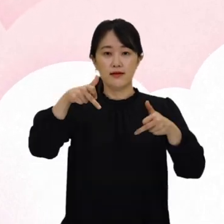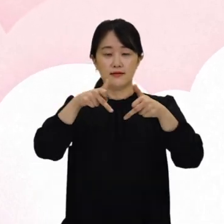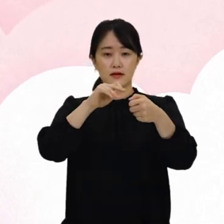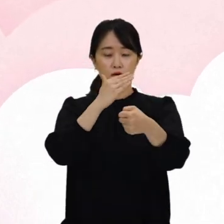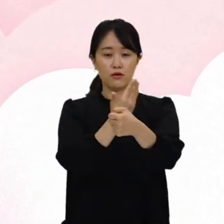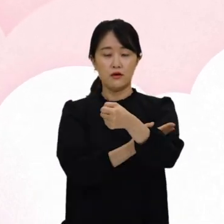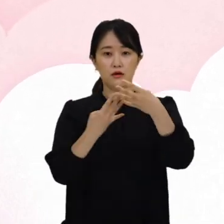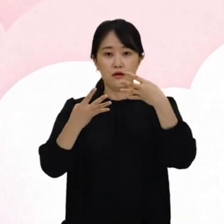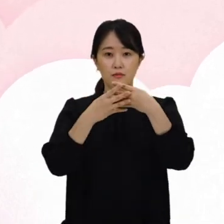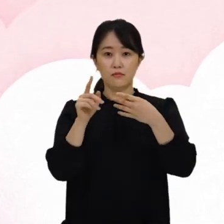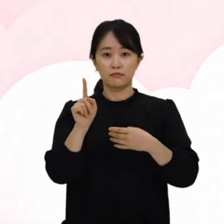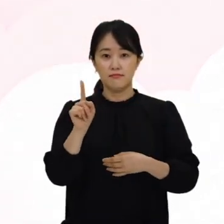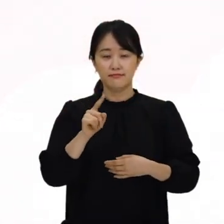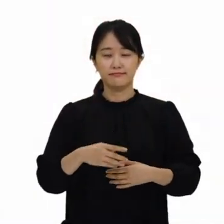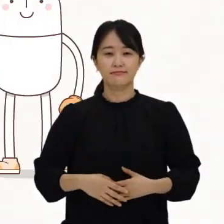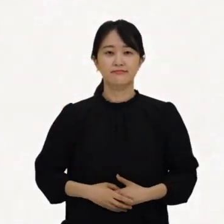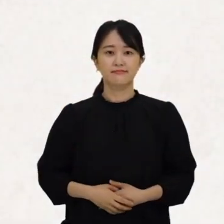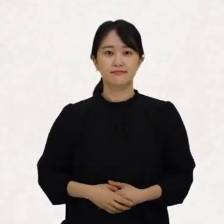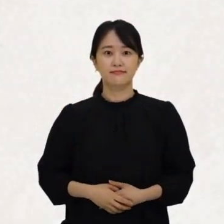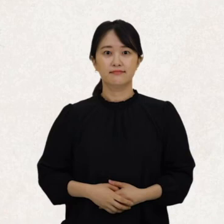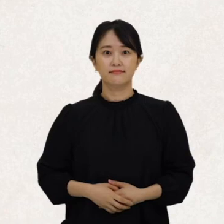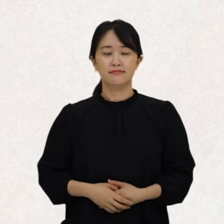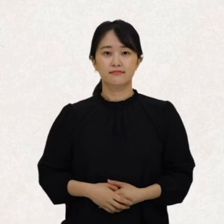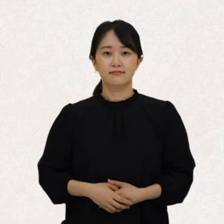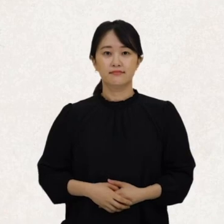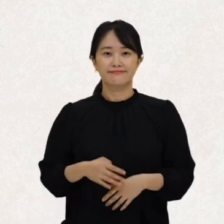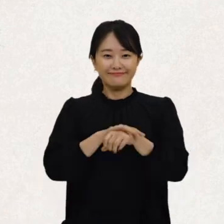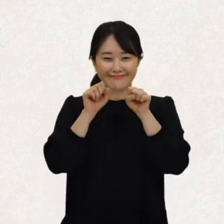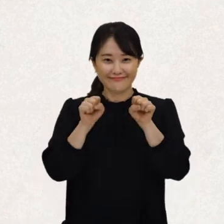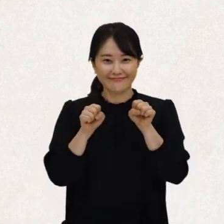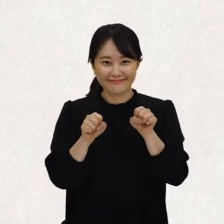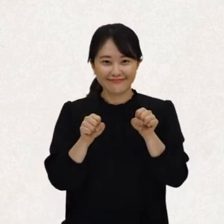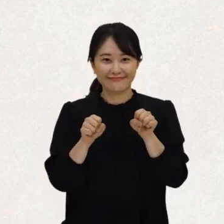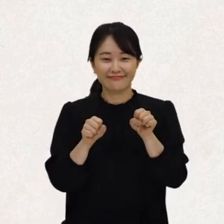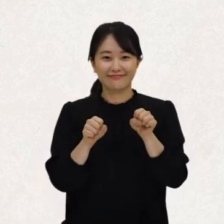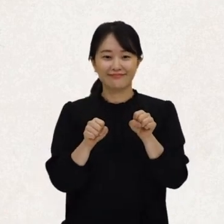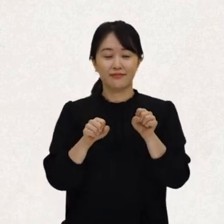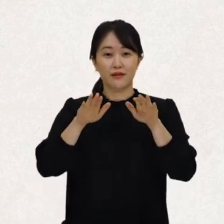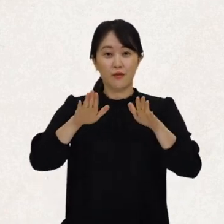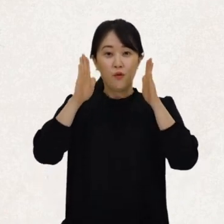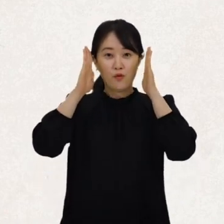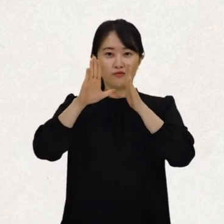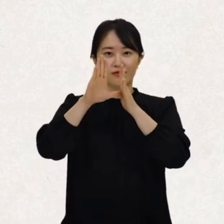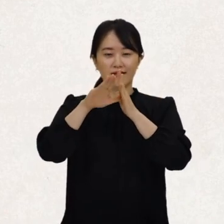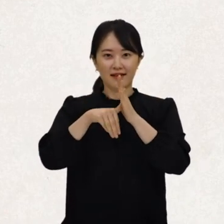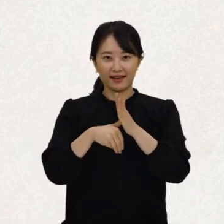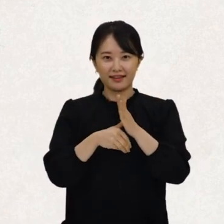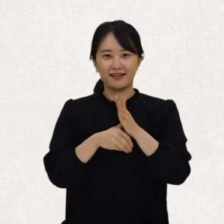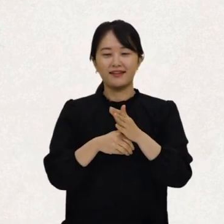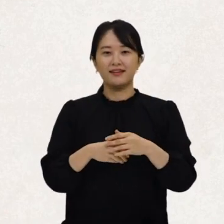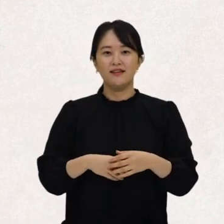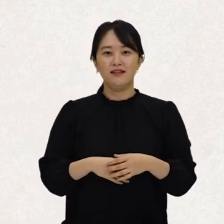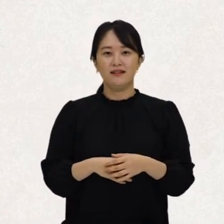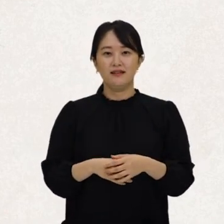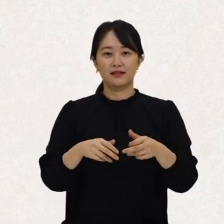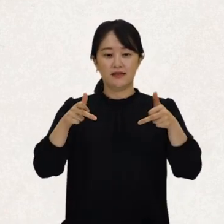유엔장애인권리협약이란? 안녕하세요. 이번 시간부터는 본격적으로